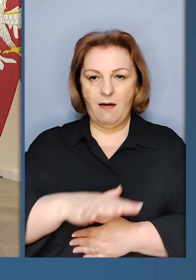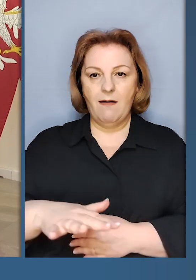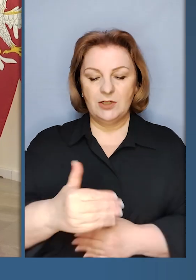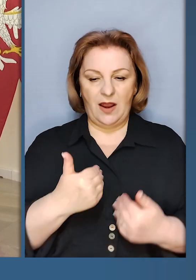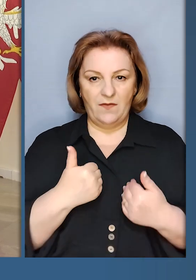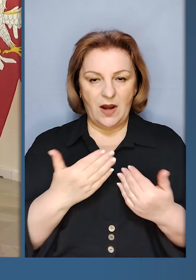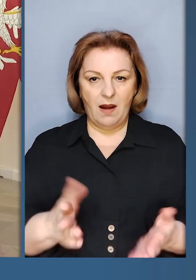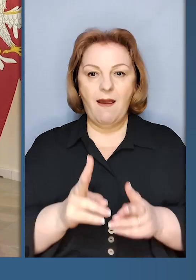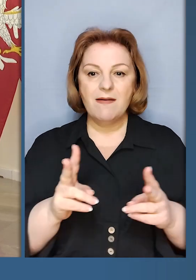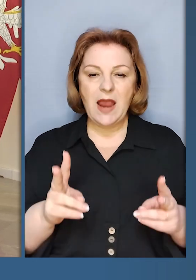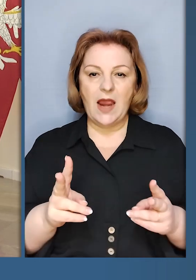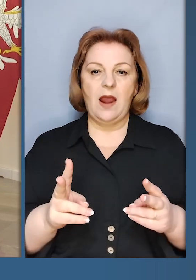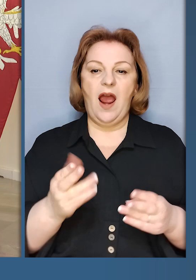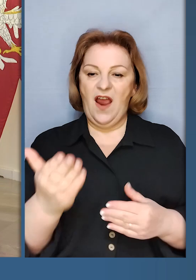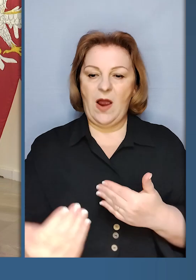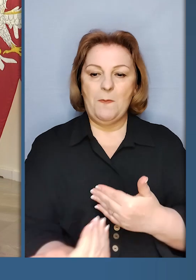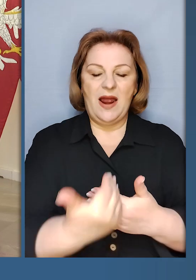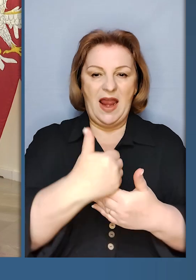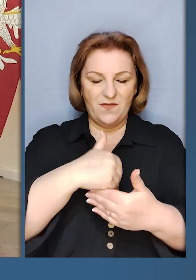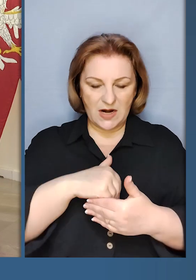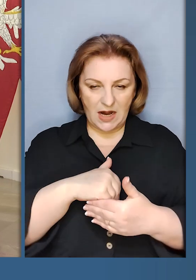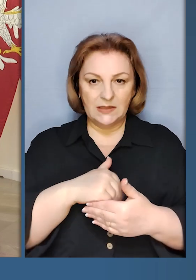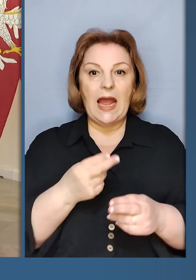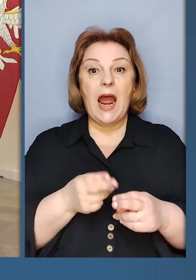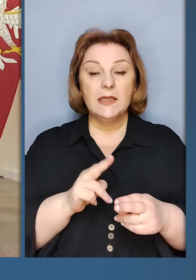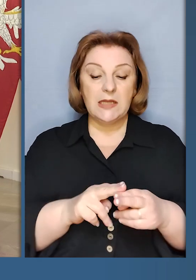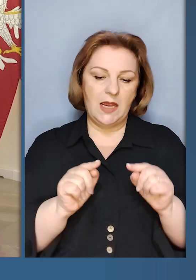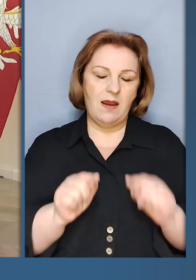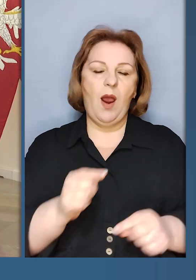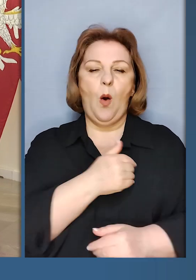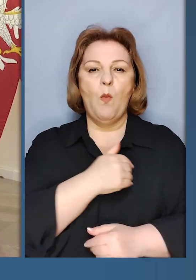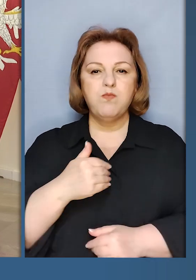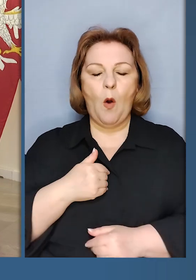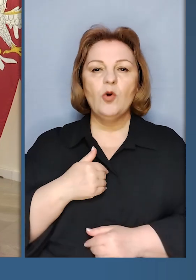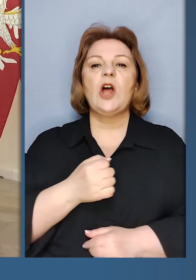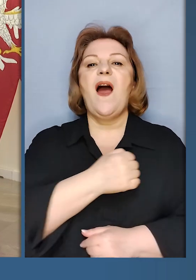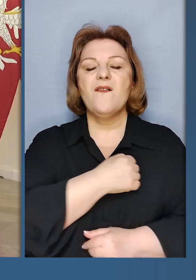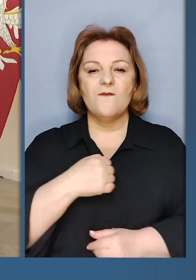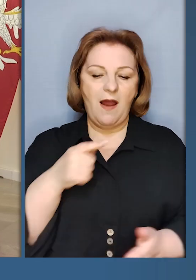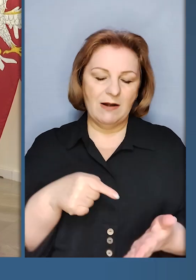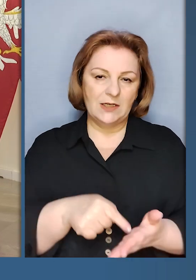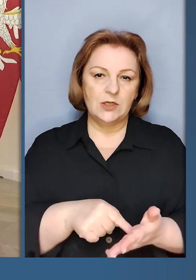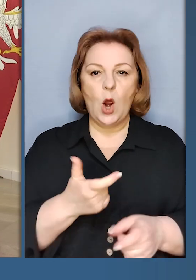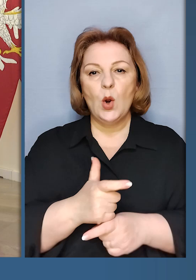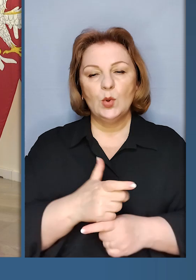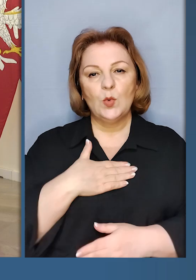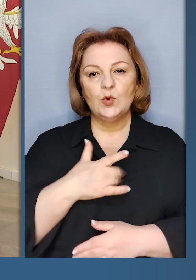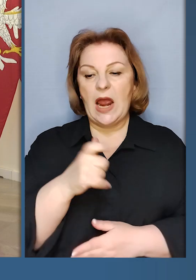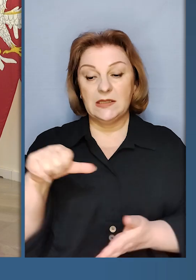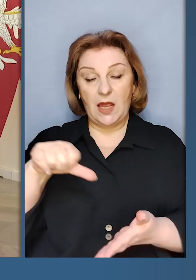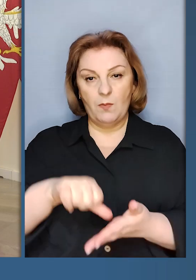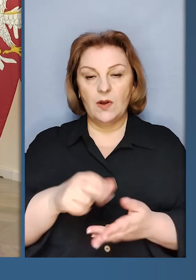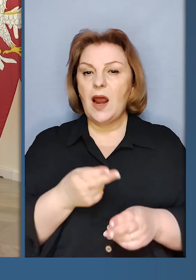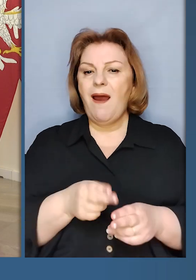яка вам відвідана, що це Польща, що це Варшава, дуже вам дякую за цю присутність.